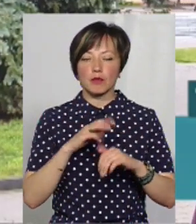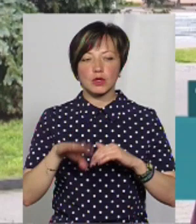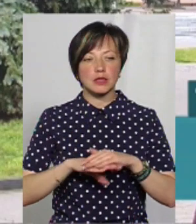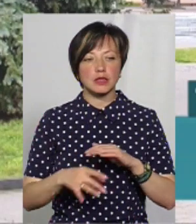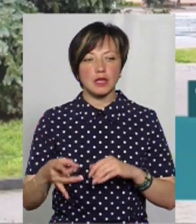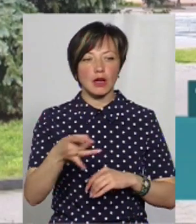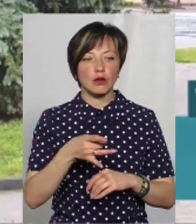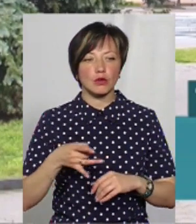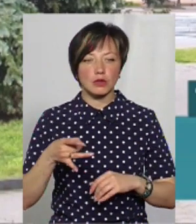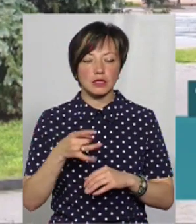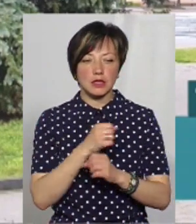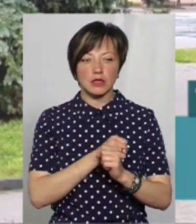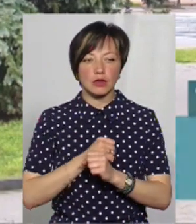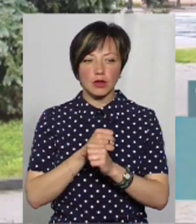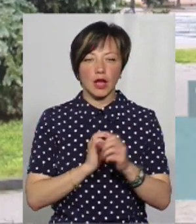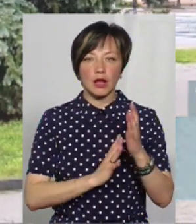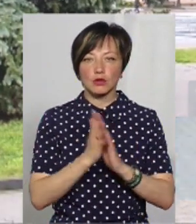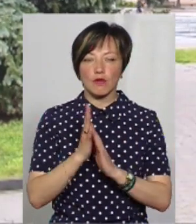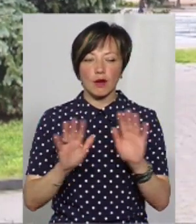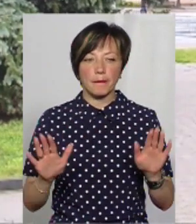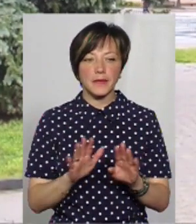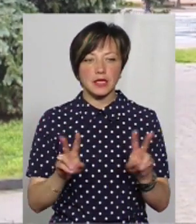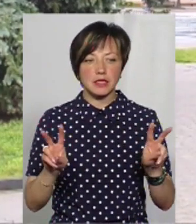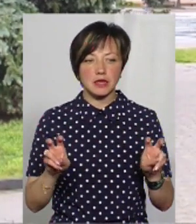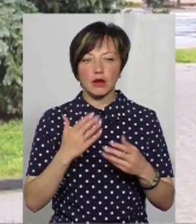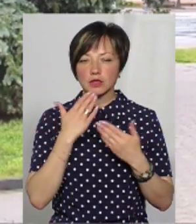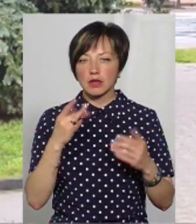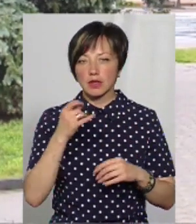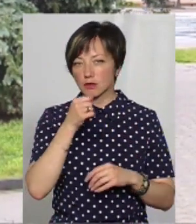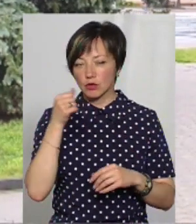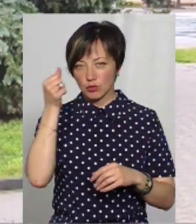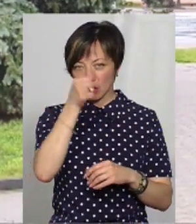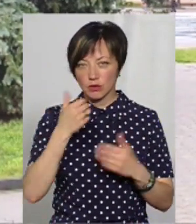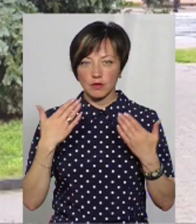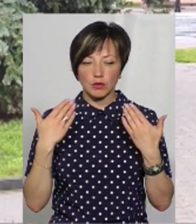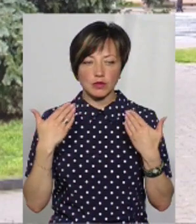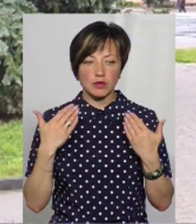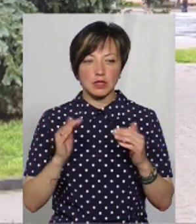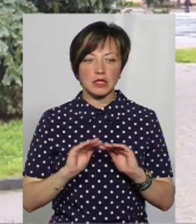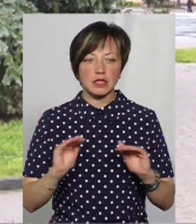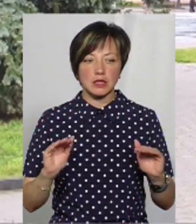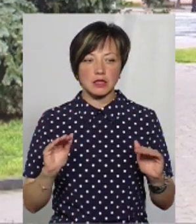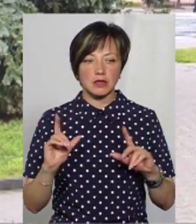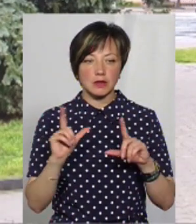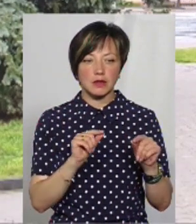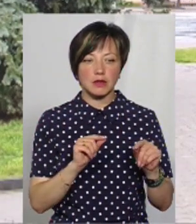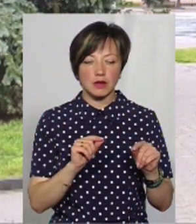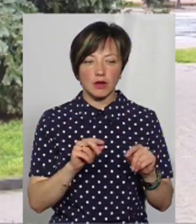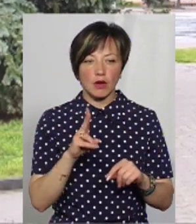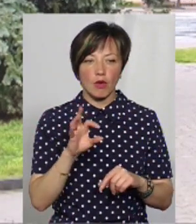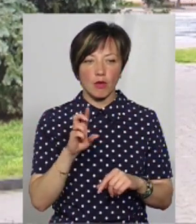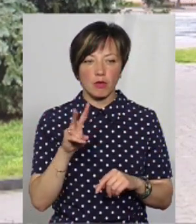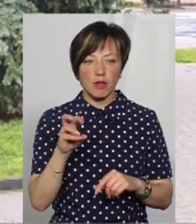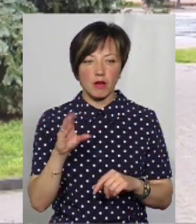район, санаторії «Лісова пісня». І останній раз в тому році ми відпочивали діти, верніше, в Коблово,